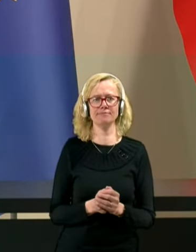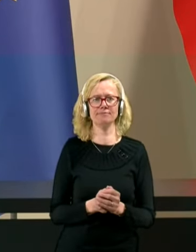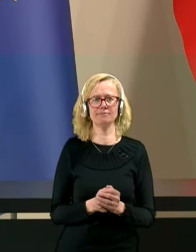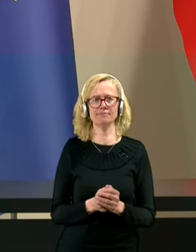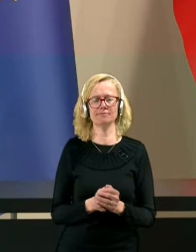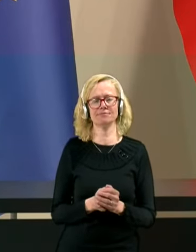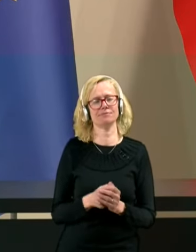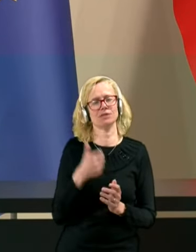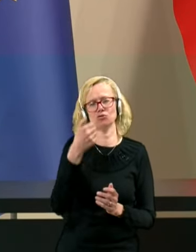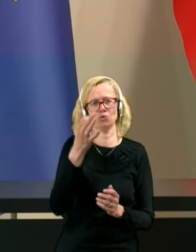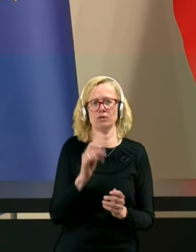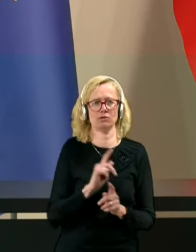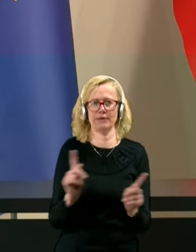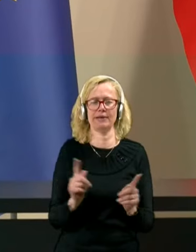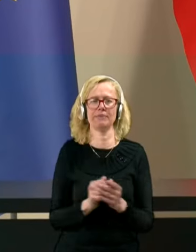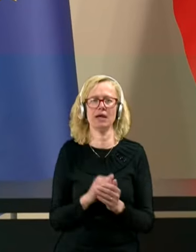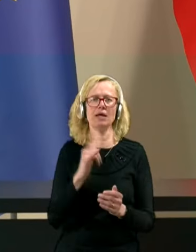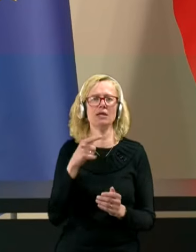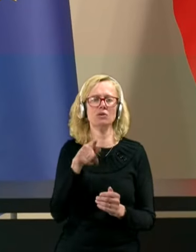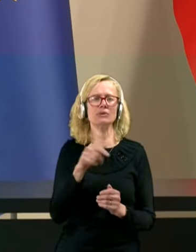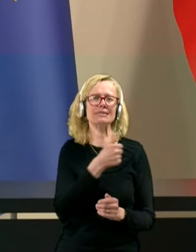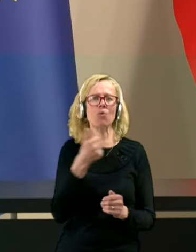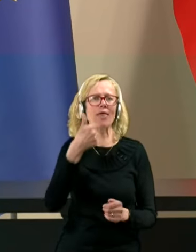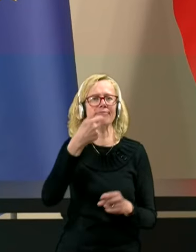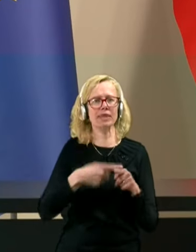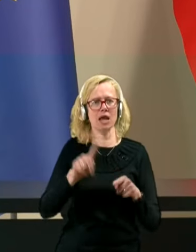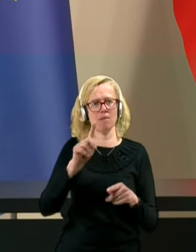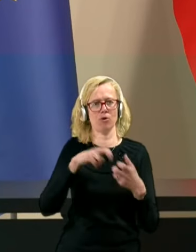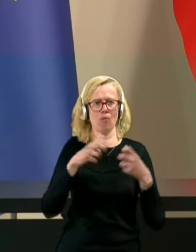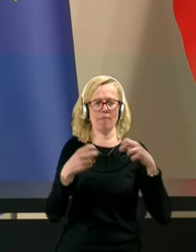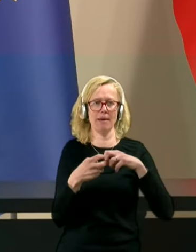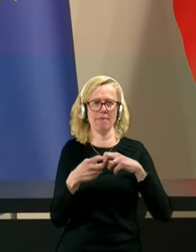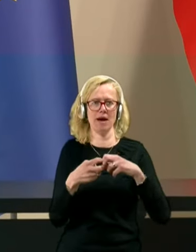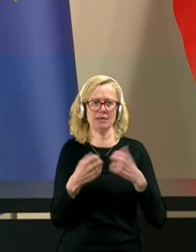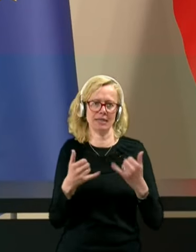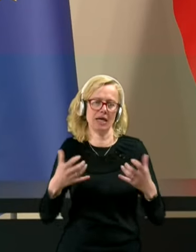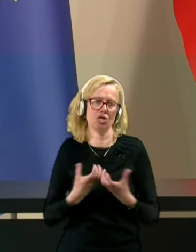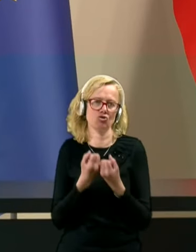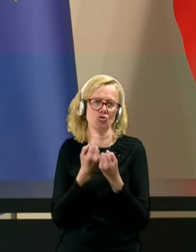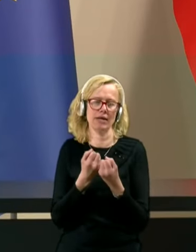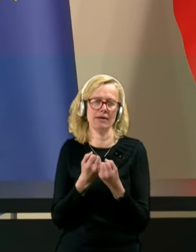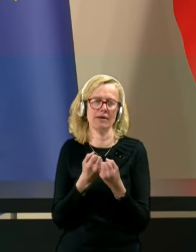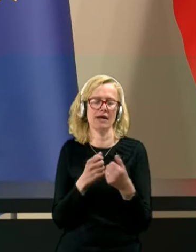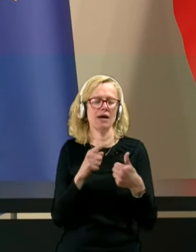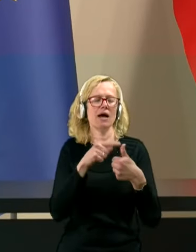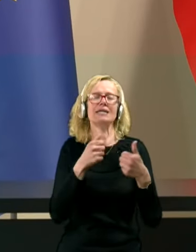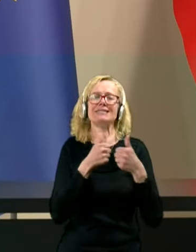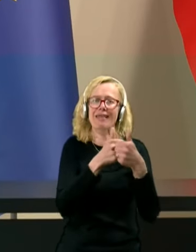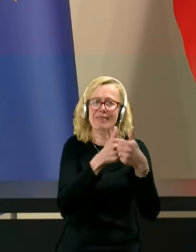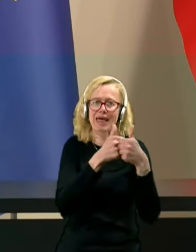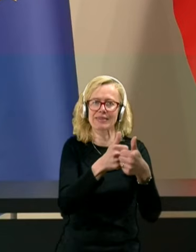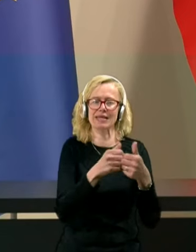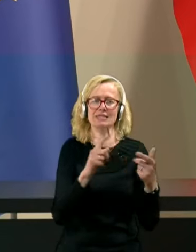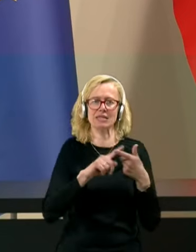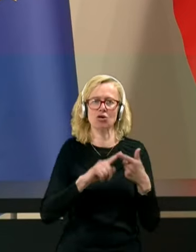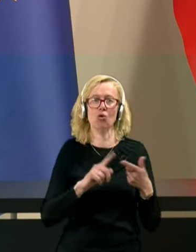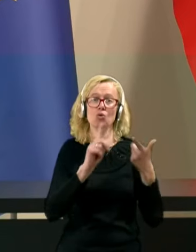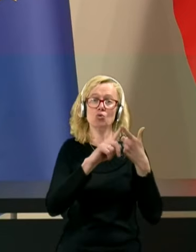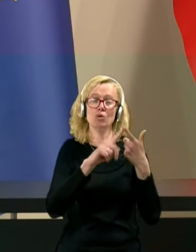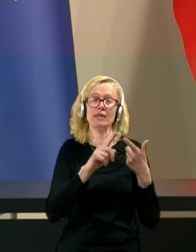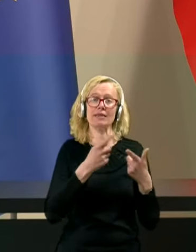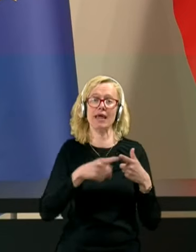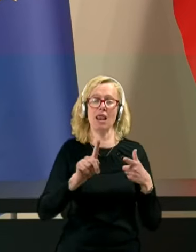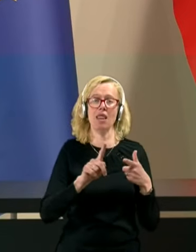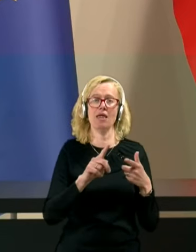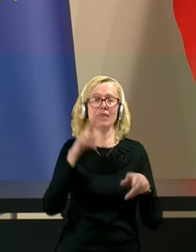Apsolutno. Je pa to samo en del problema, ki se rešuje, se pravi sledenje stikov, drugi del problema je nadzor